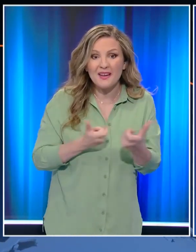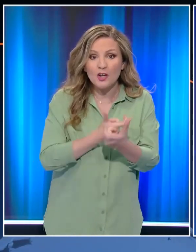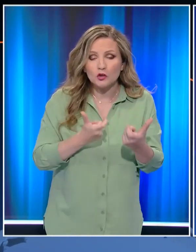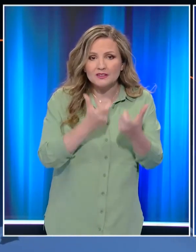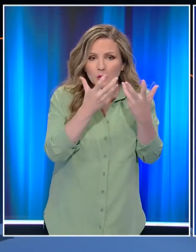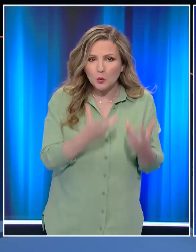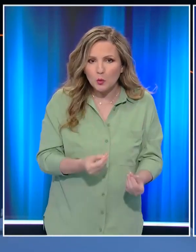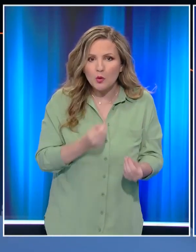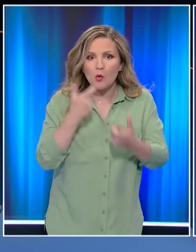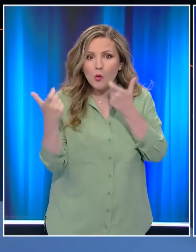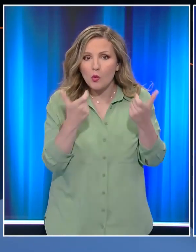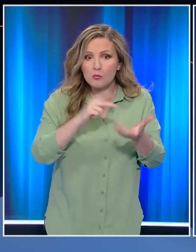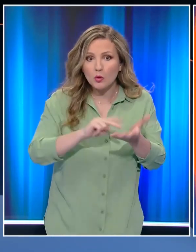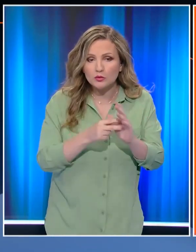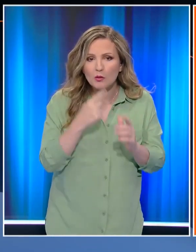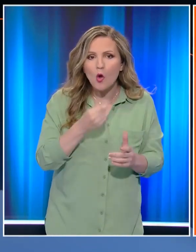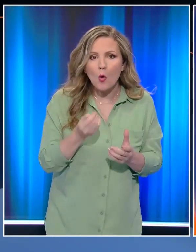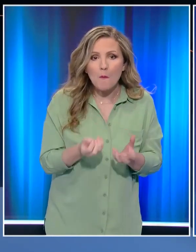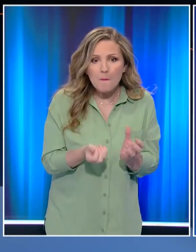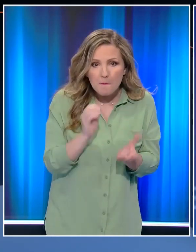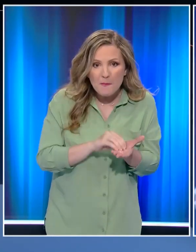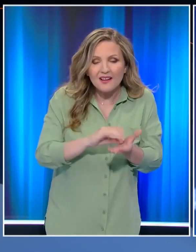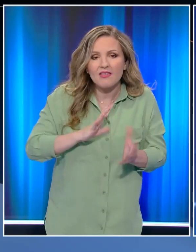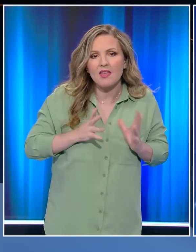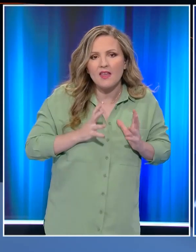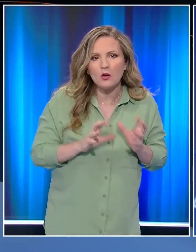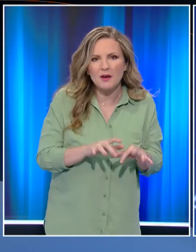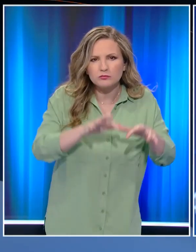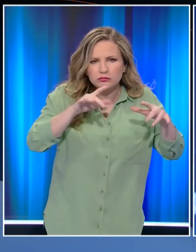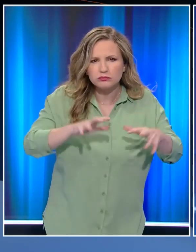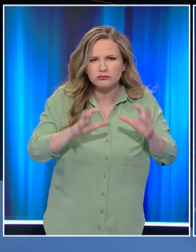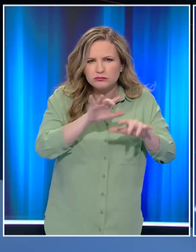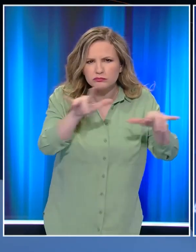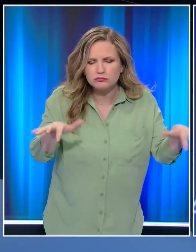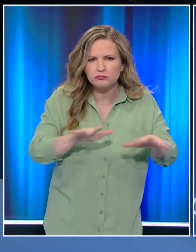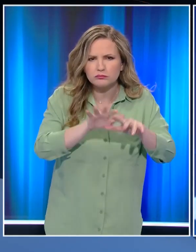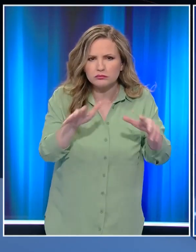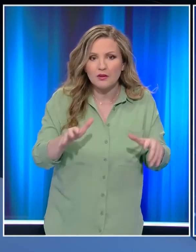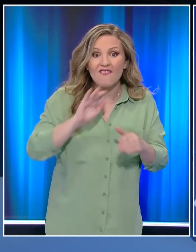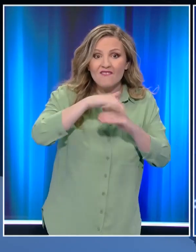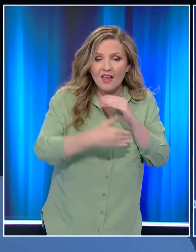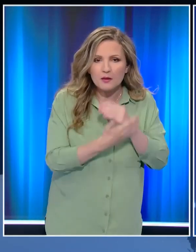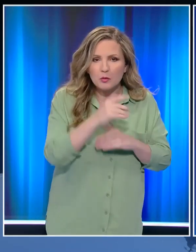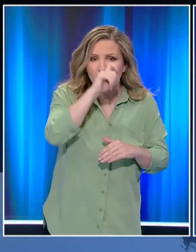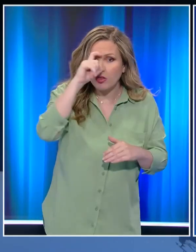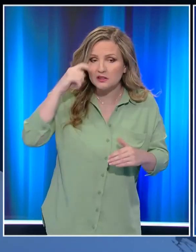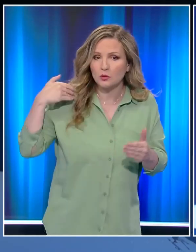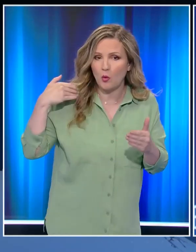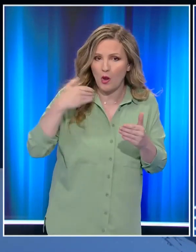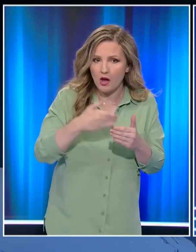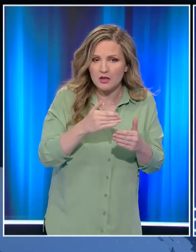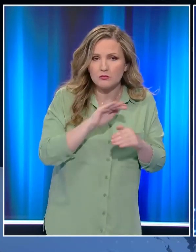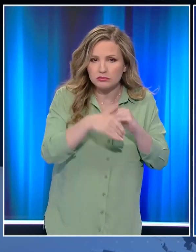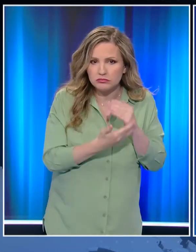παραμένουν σε επιφυλακή υπό το φόβο αναζωπηρώσεων. Δύσκολη και ολονύχτια ήταν η μάχη σε πολλά πυρήνα μέτωπα ενώ